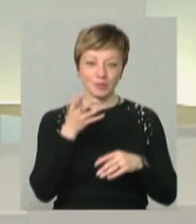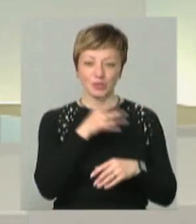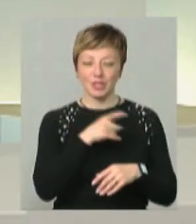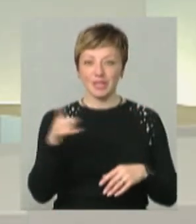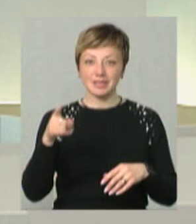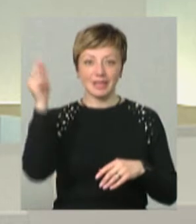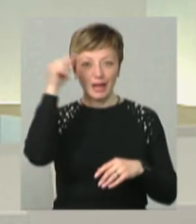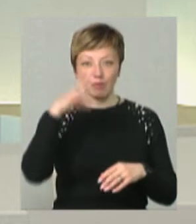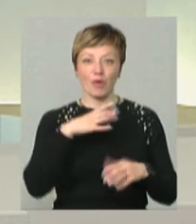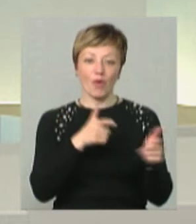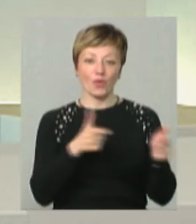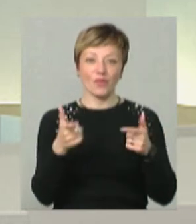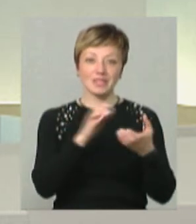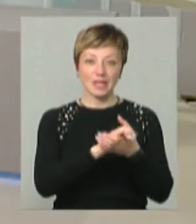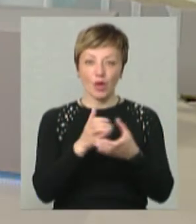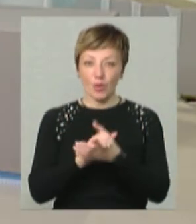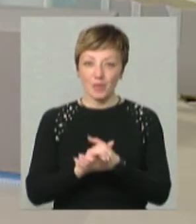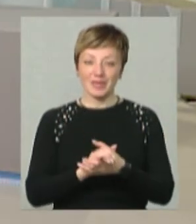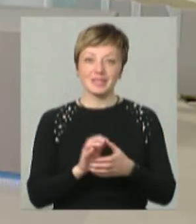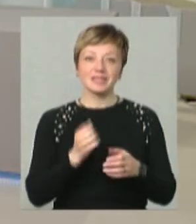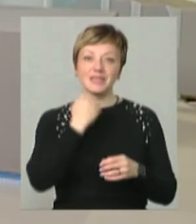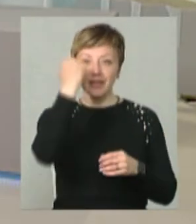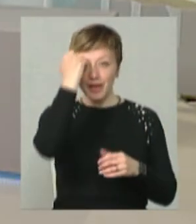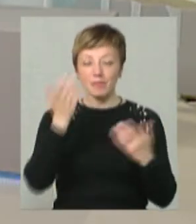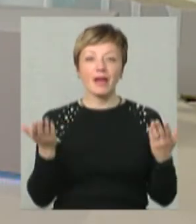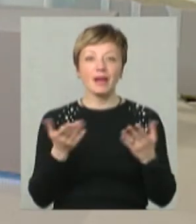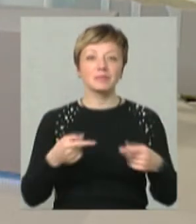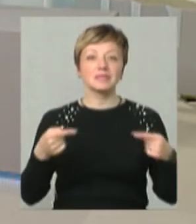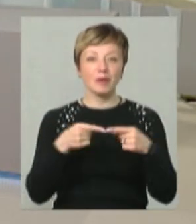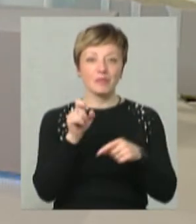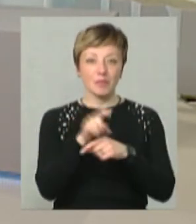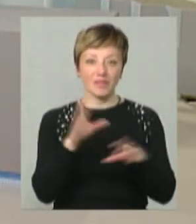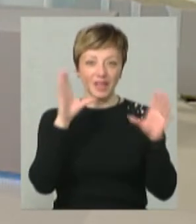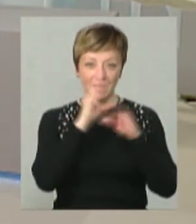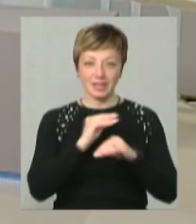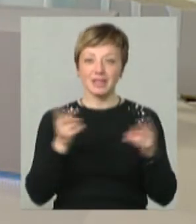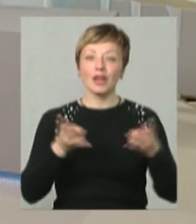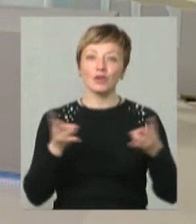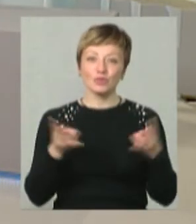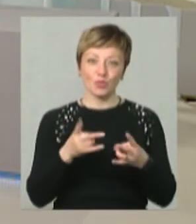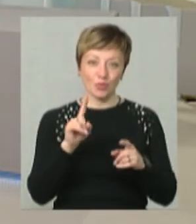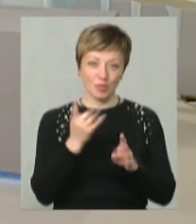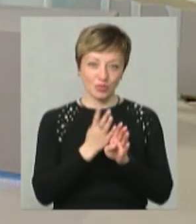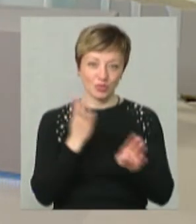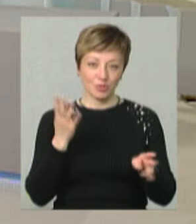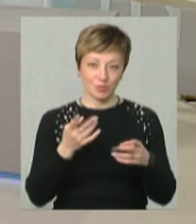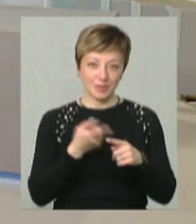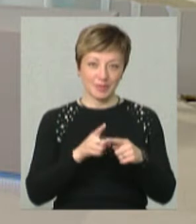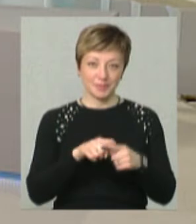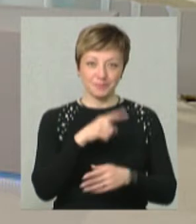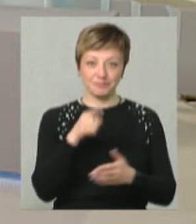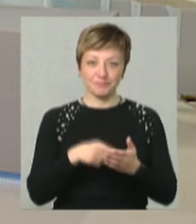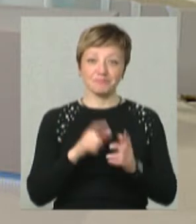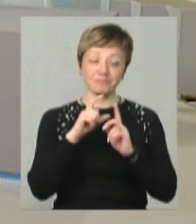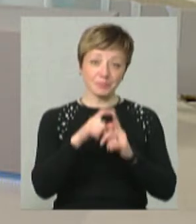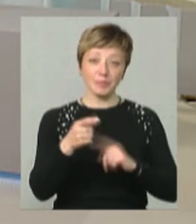і почав, і готовий був знайомитись. От завдяки яким саме вправам це дається, і для чого насамперед? Ну, дивіться, знову